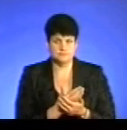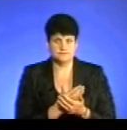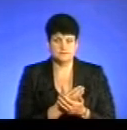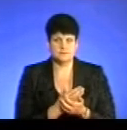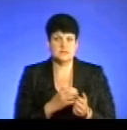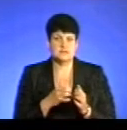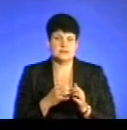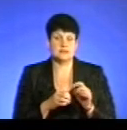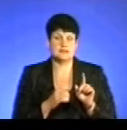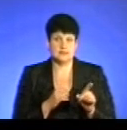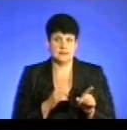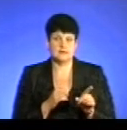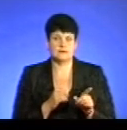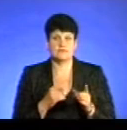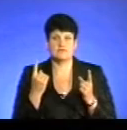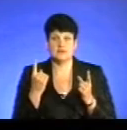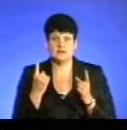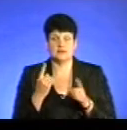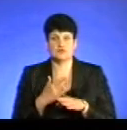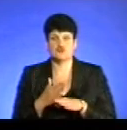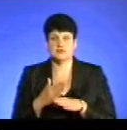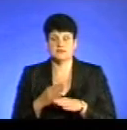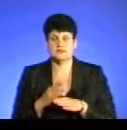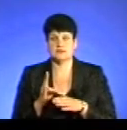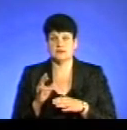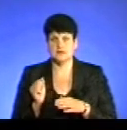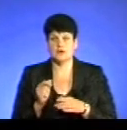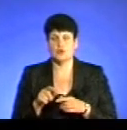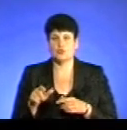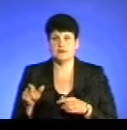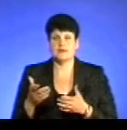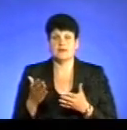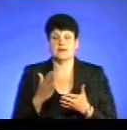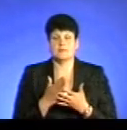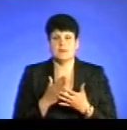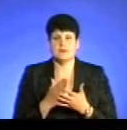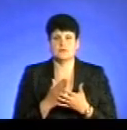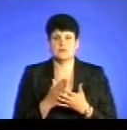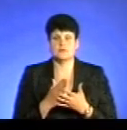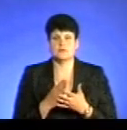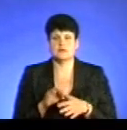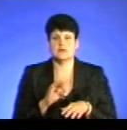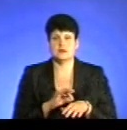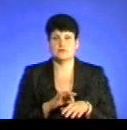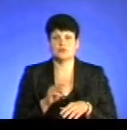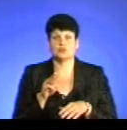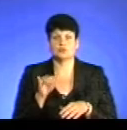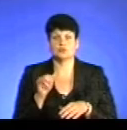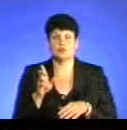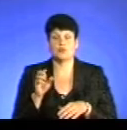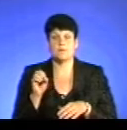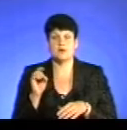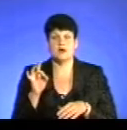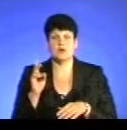Серед них велика частина людей, яким вже ставлять діагноз туберкульоз,